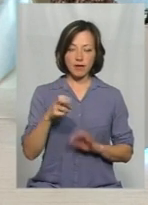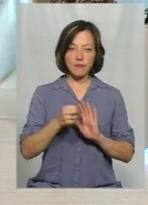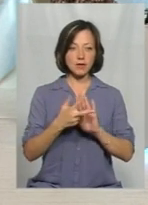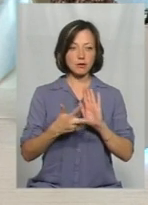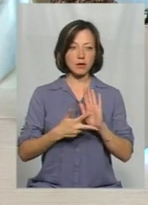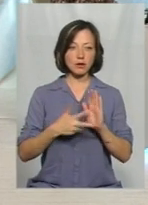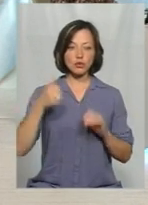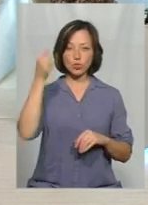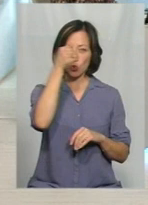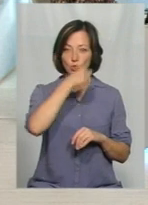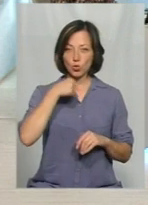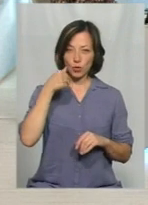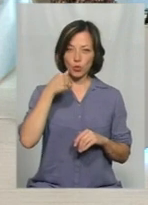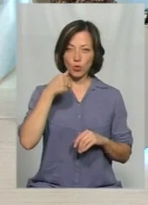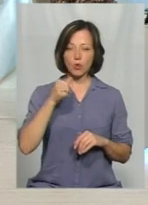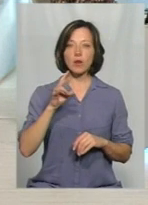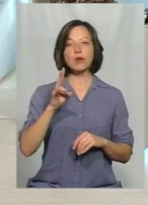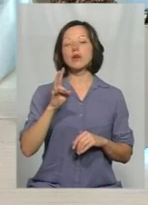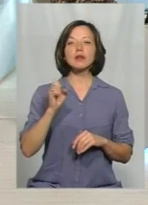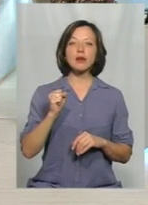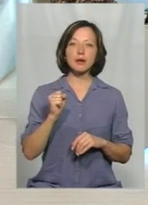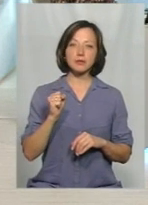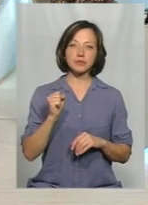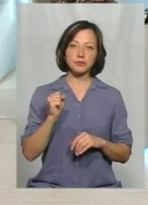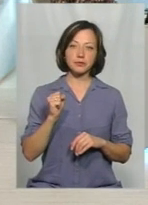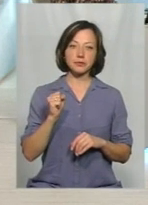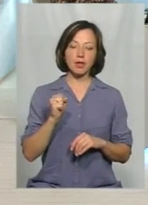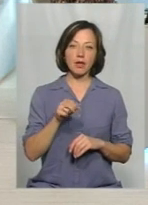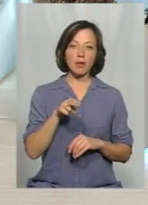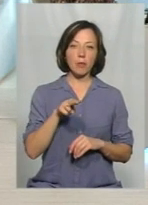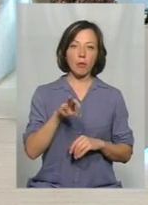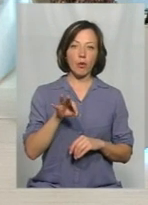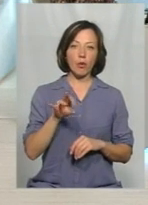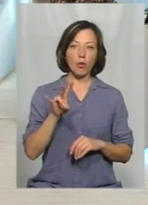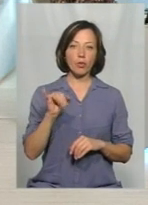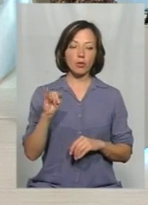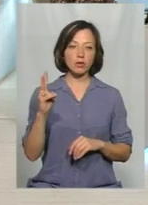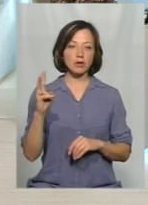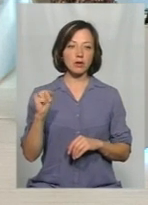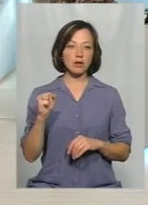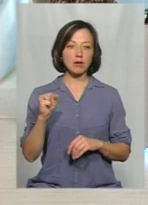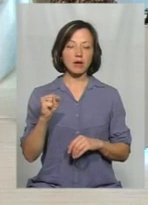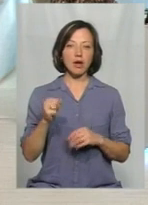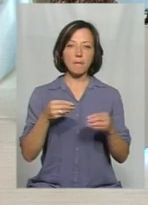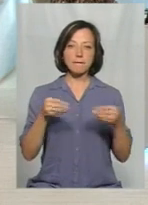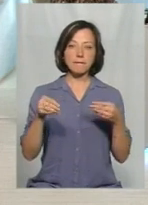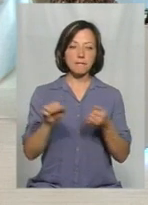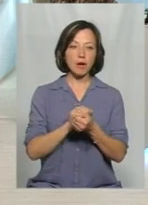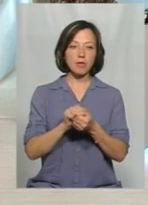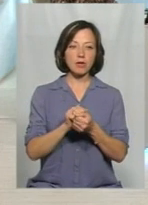року на Поніньківській картонно-попровій фабриці було